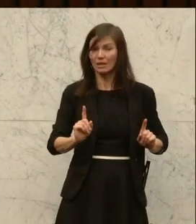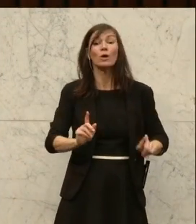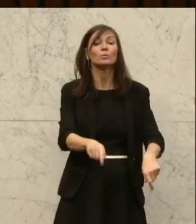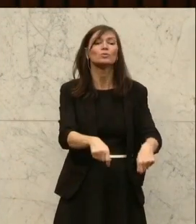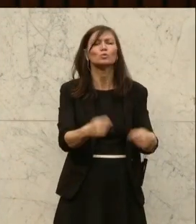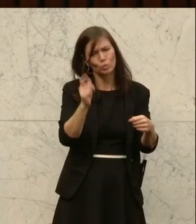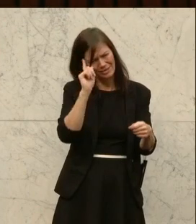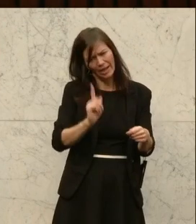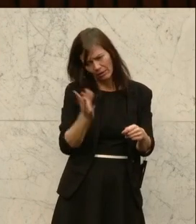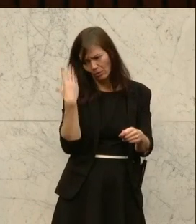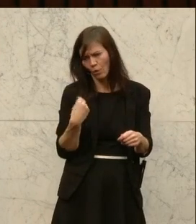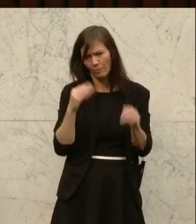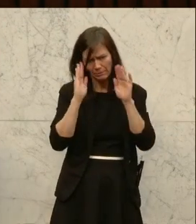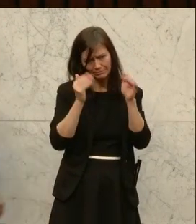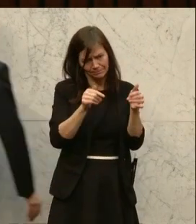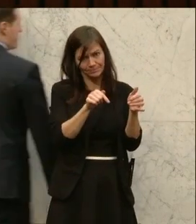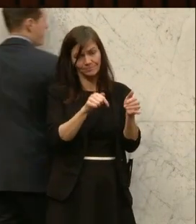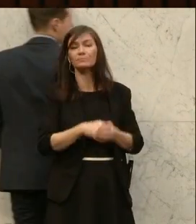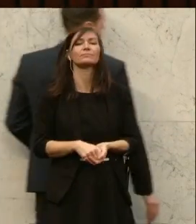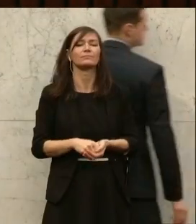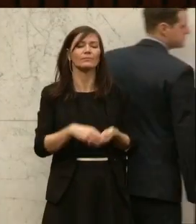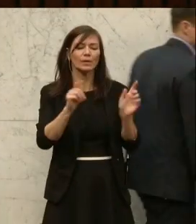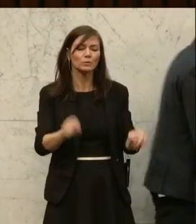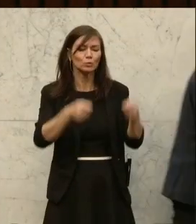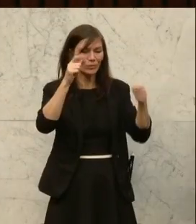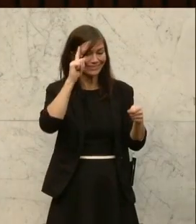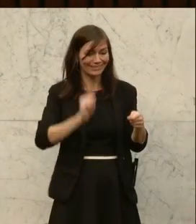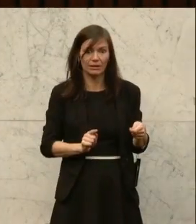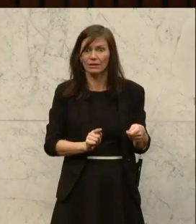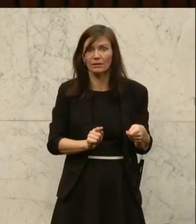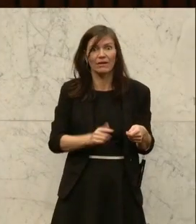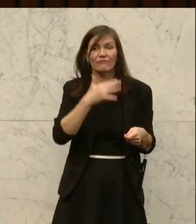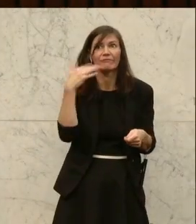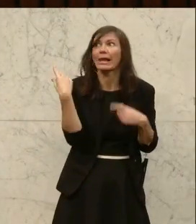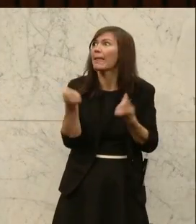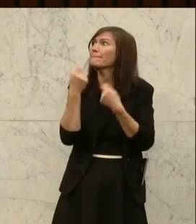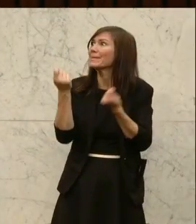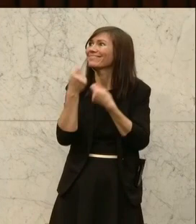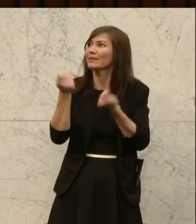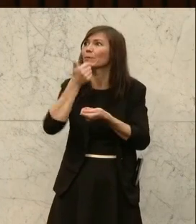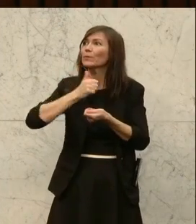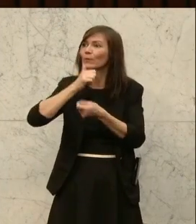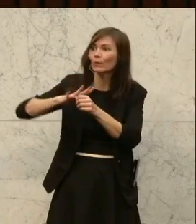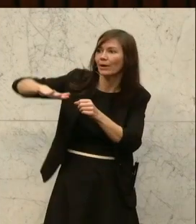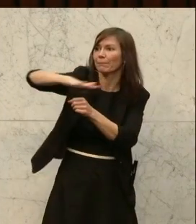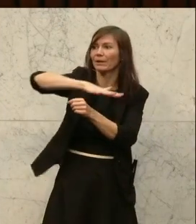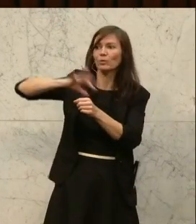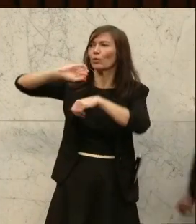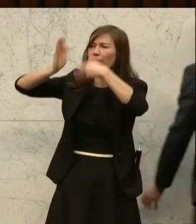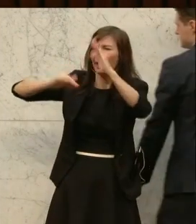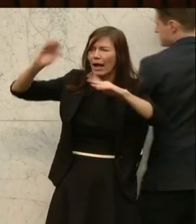eingehen. Zuchttiere bedeuten die Existenzgrundlage für viele Betriebe im Berg- und Grünlandgebiet. Viele